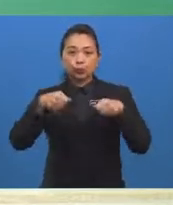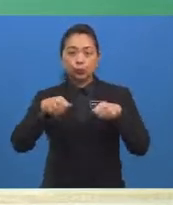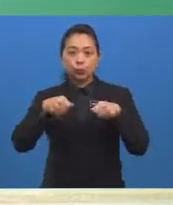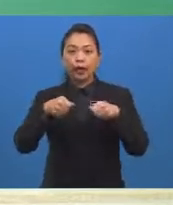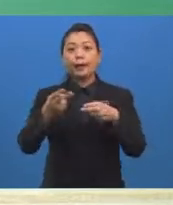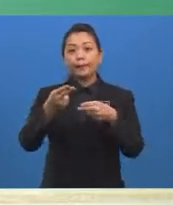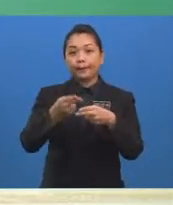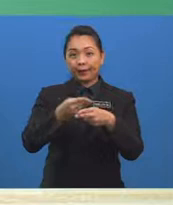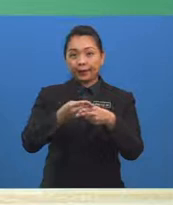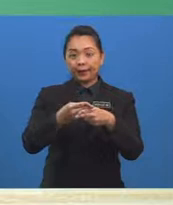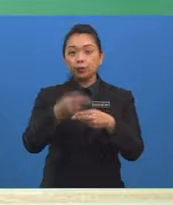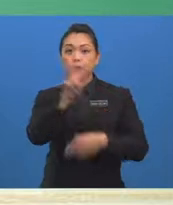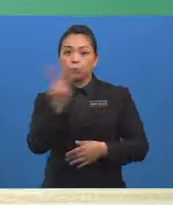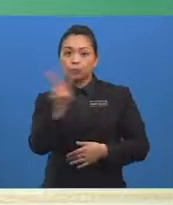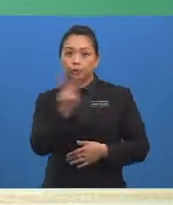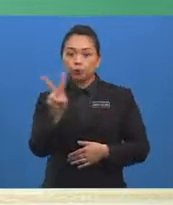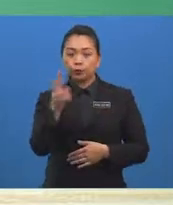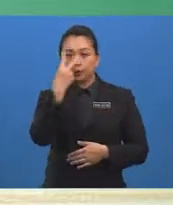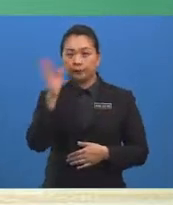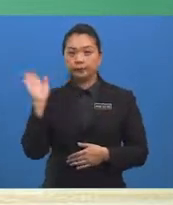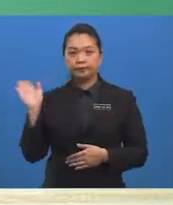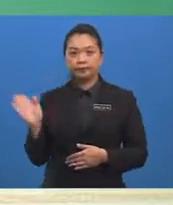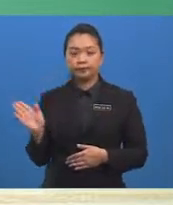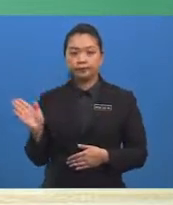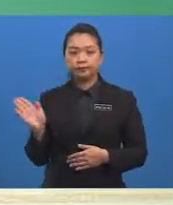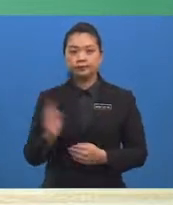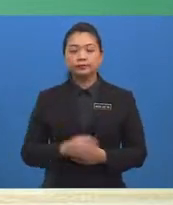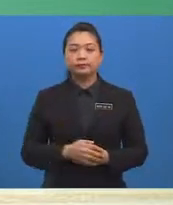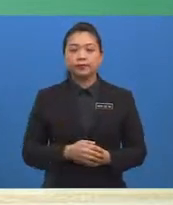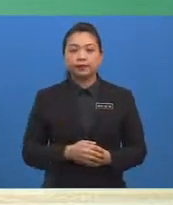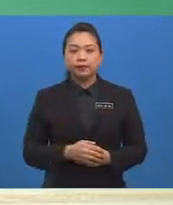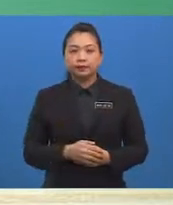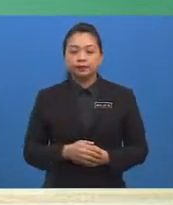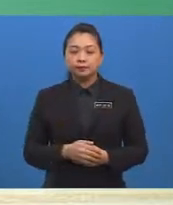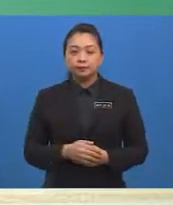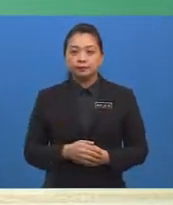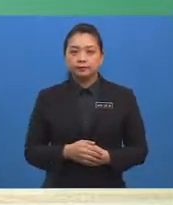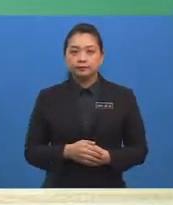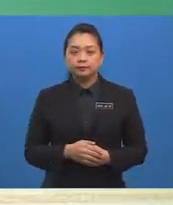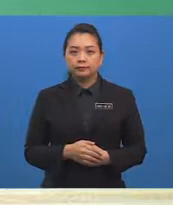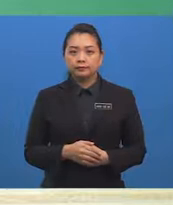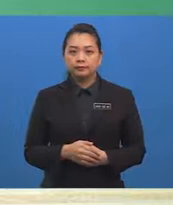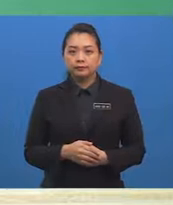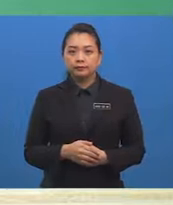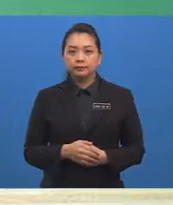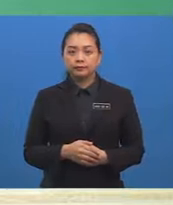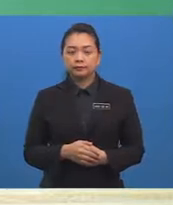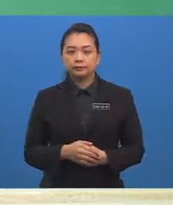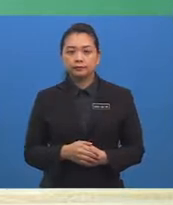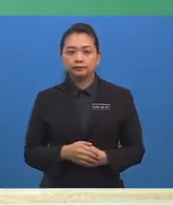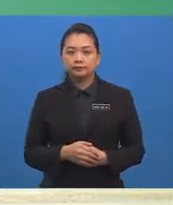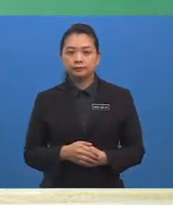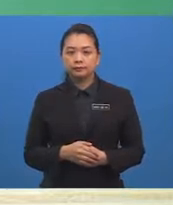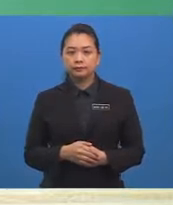-dua pilihan adalah 12 per 22 darab 11 per 21